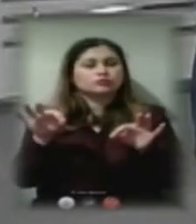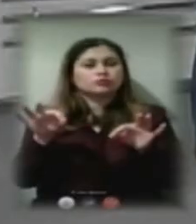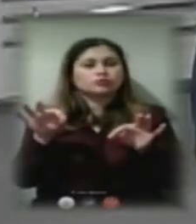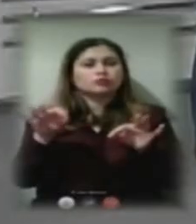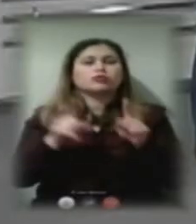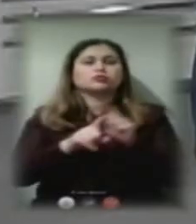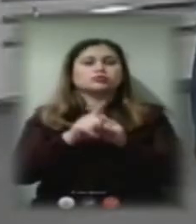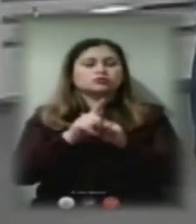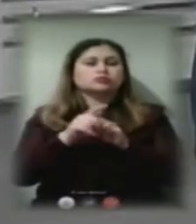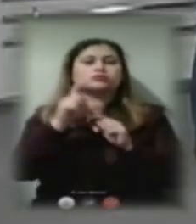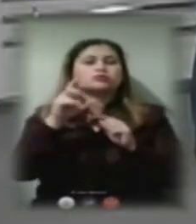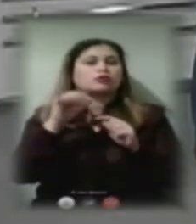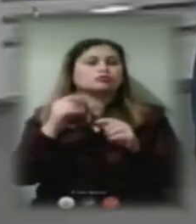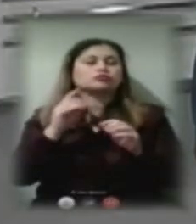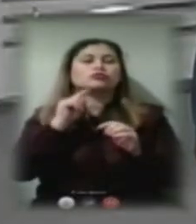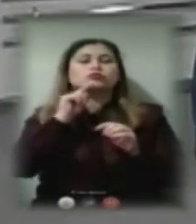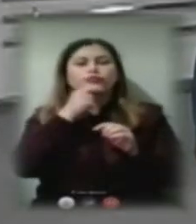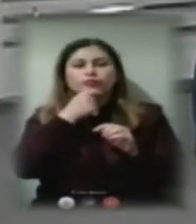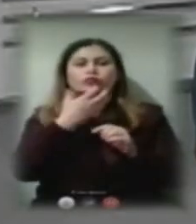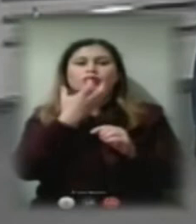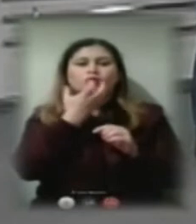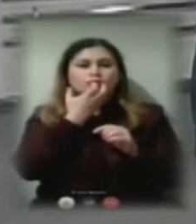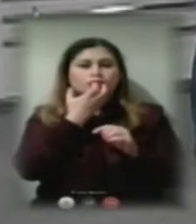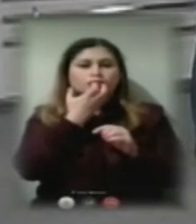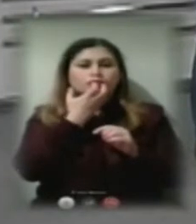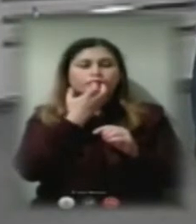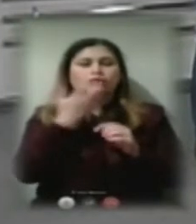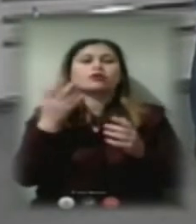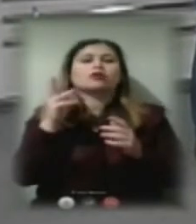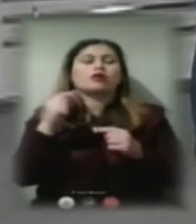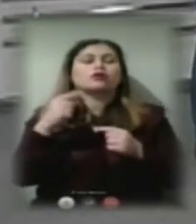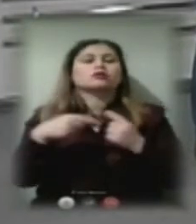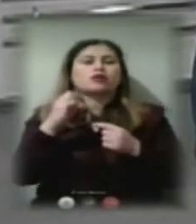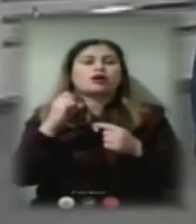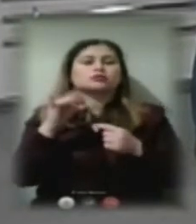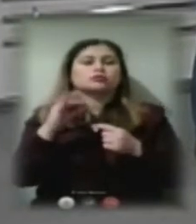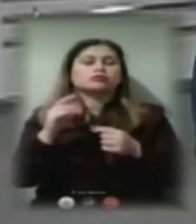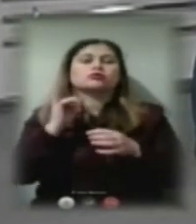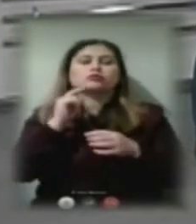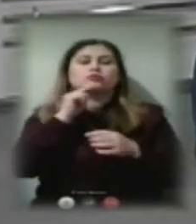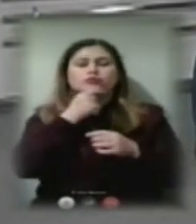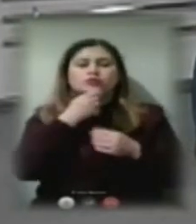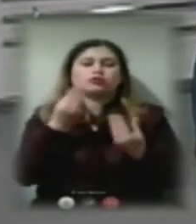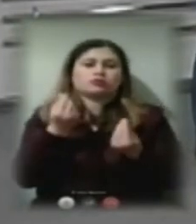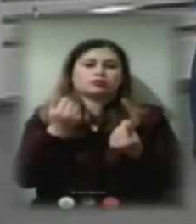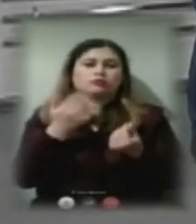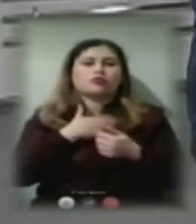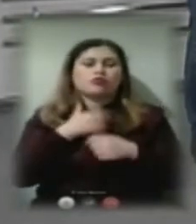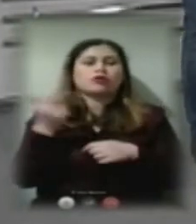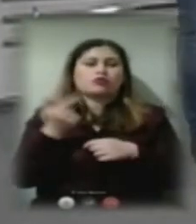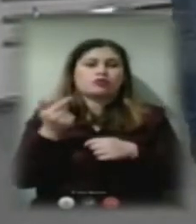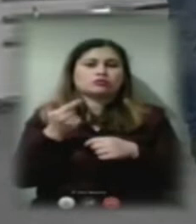заощадити тепло і як наслідки значно заощадити гроші наших городян. Це буде